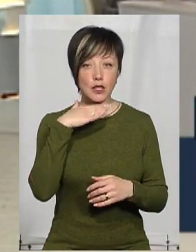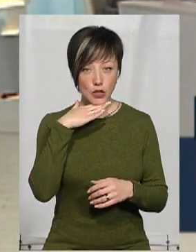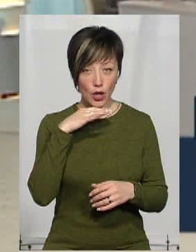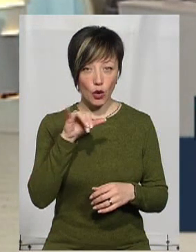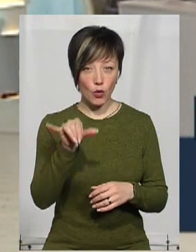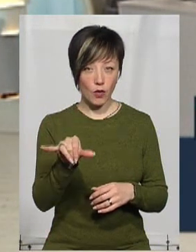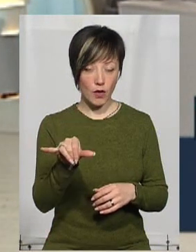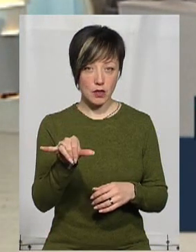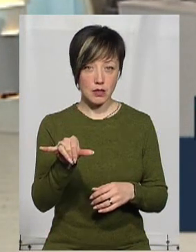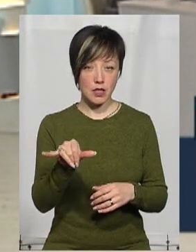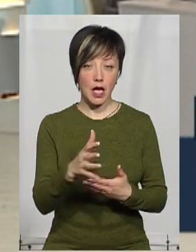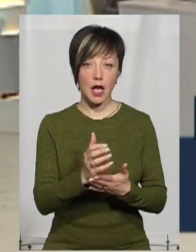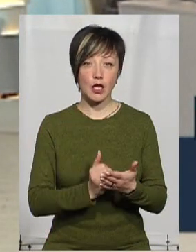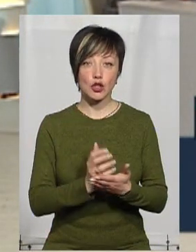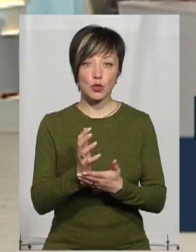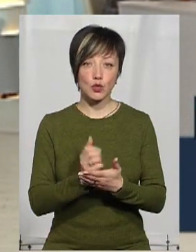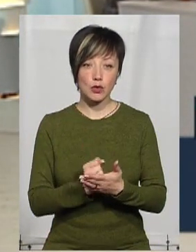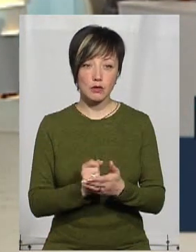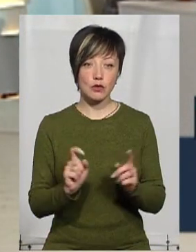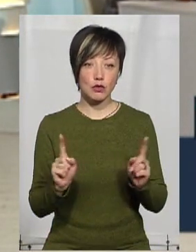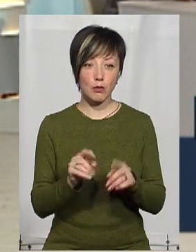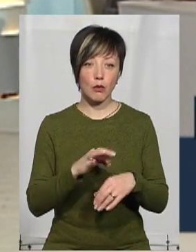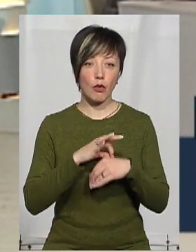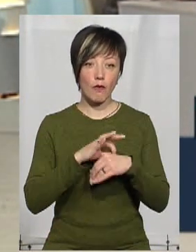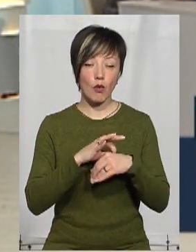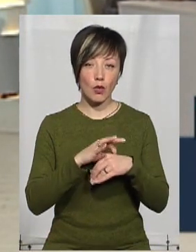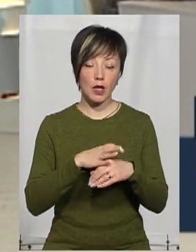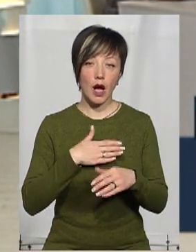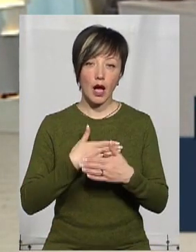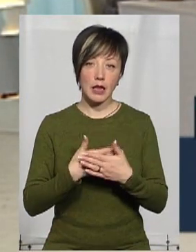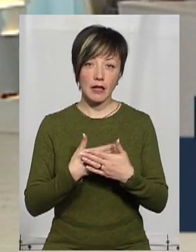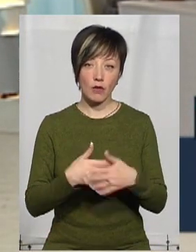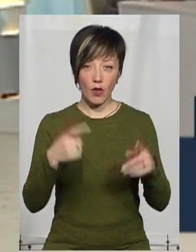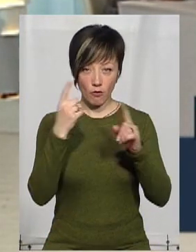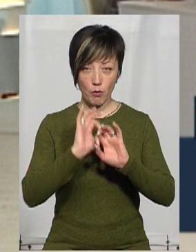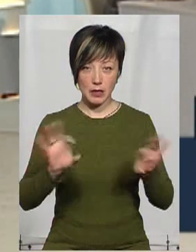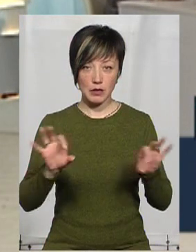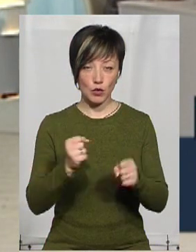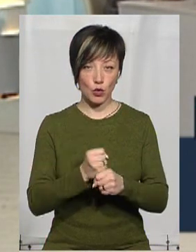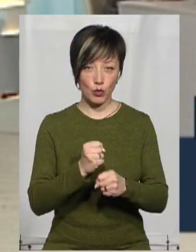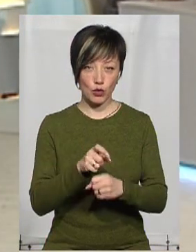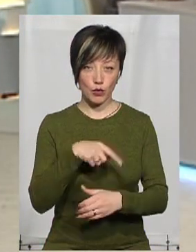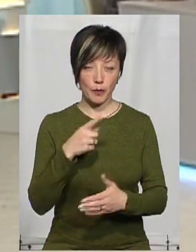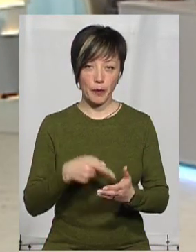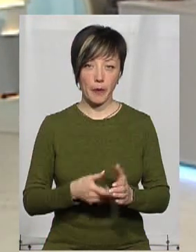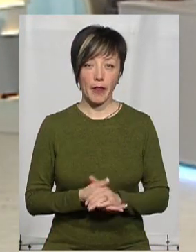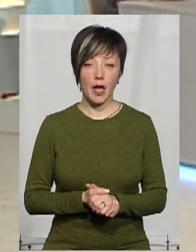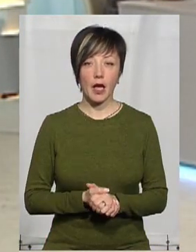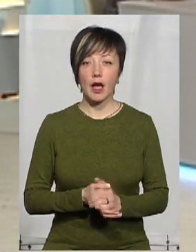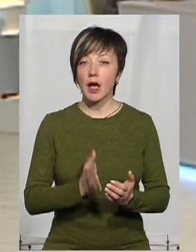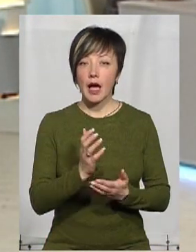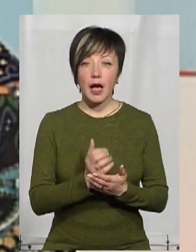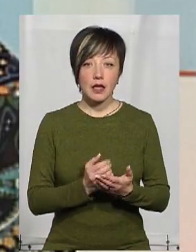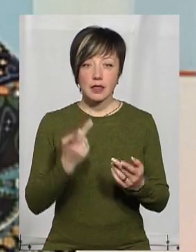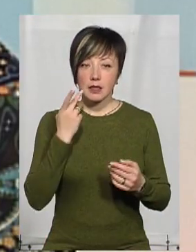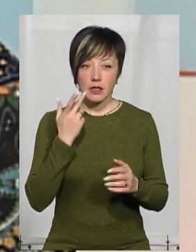ресурсів для того, щоб проводити активну інформаційну роботу? Ресурсів завжди